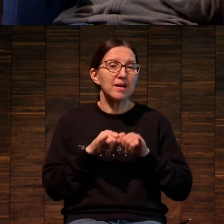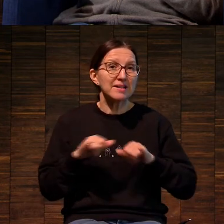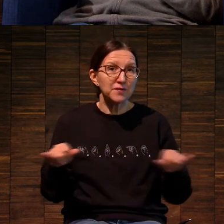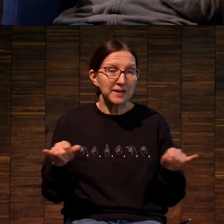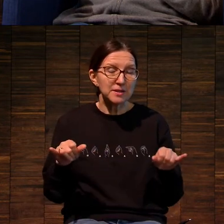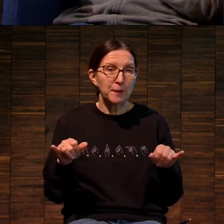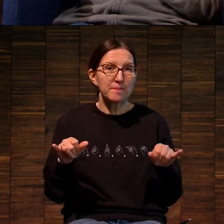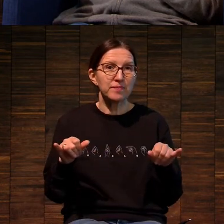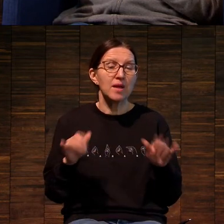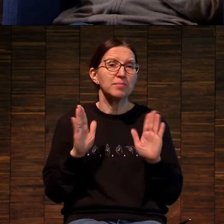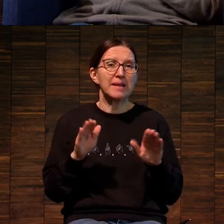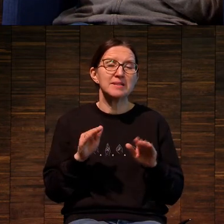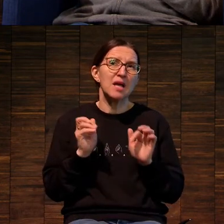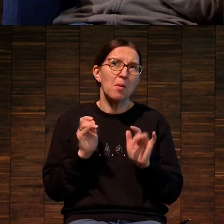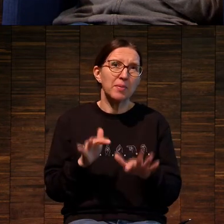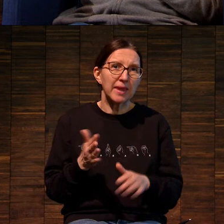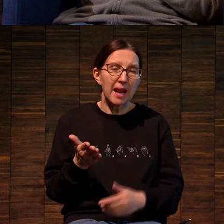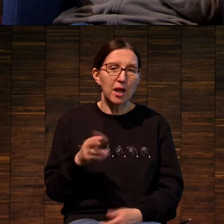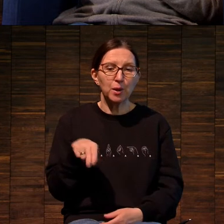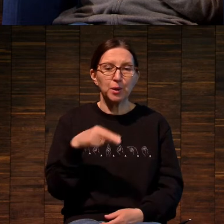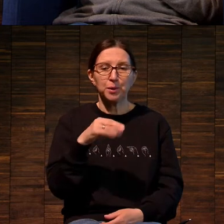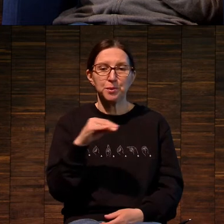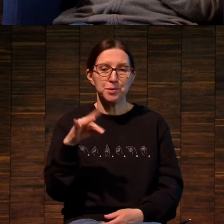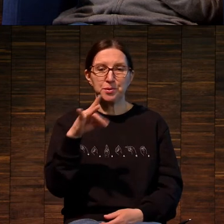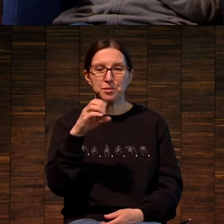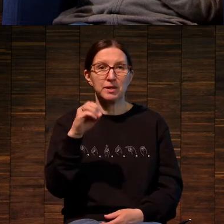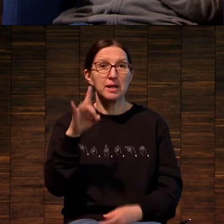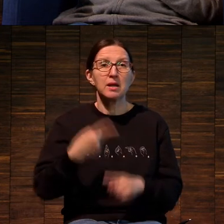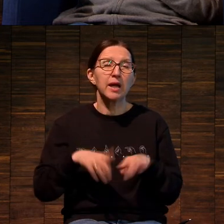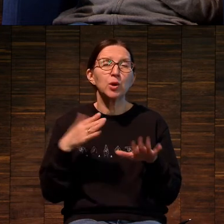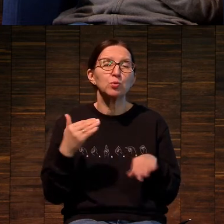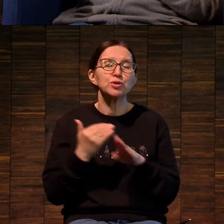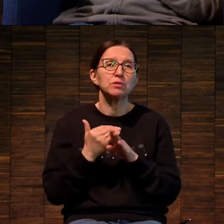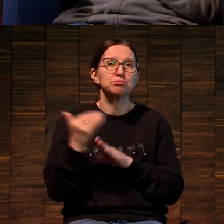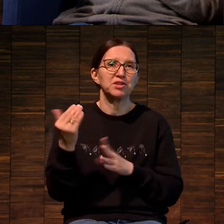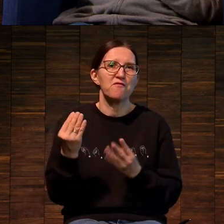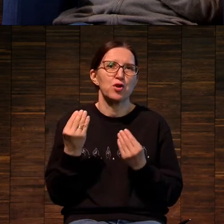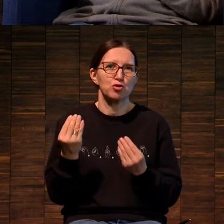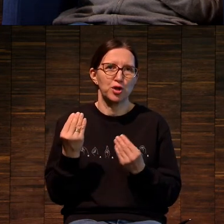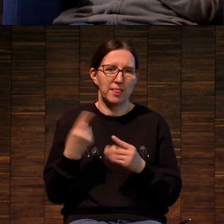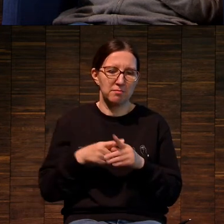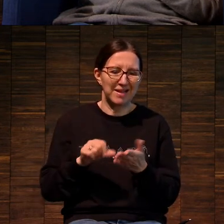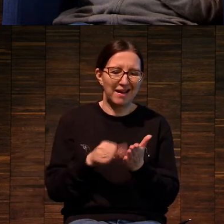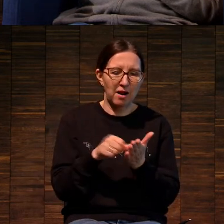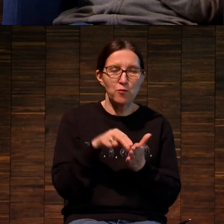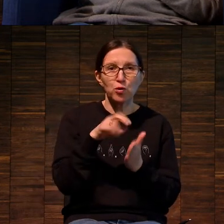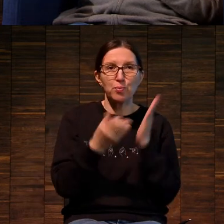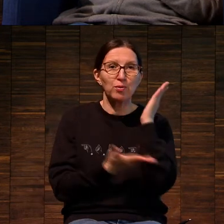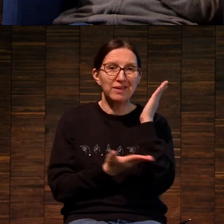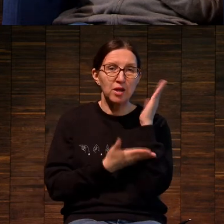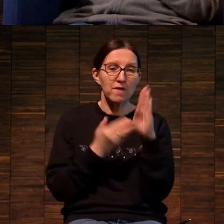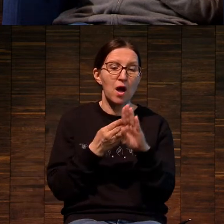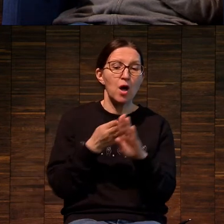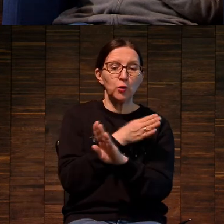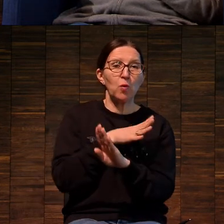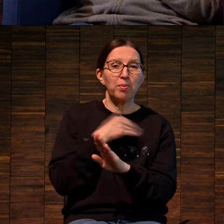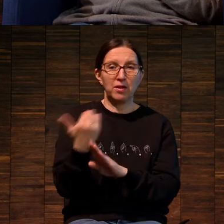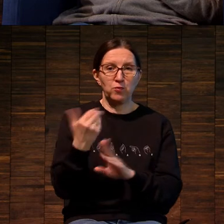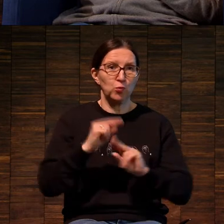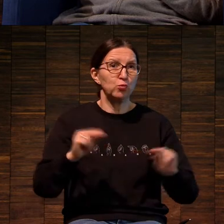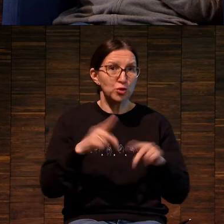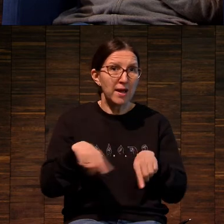На самом деле Дюрер – это уже вершина гравюры по дереву. До него были его учителя,